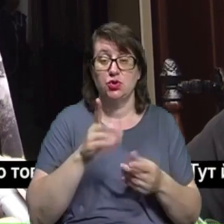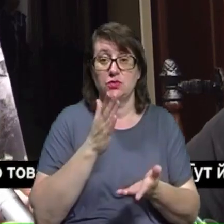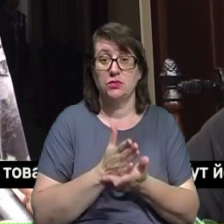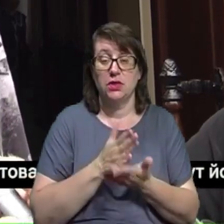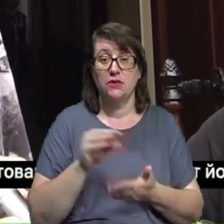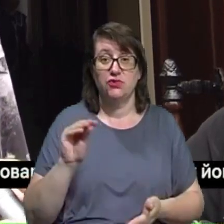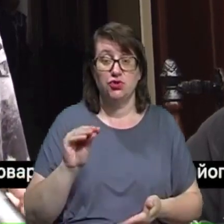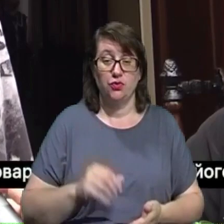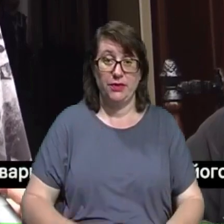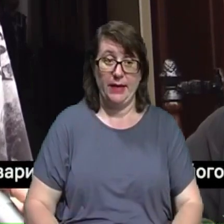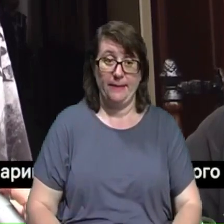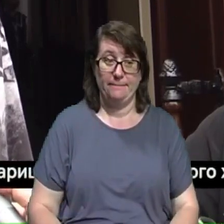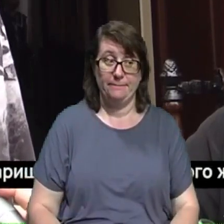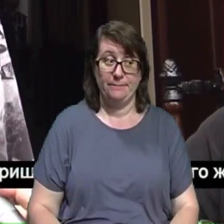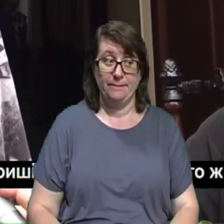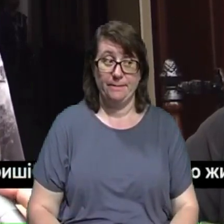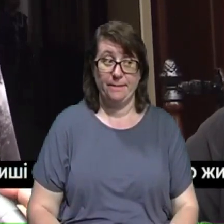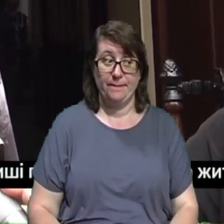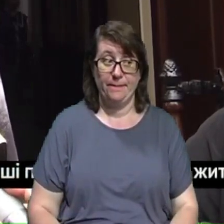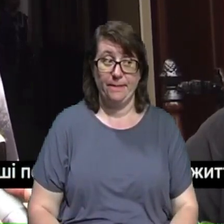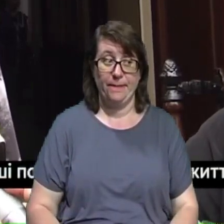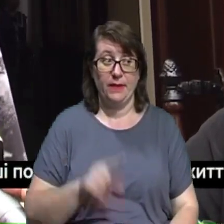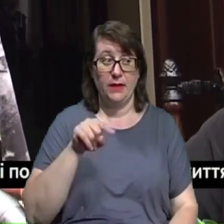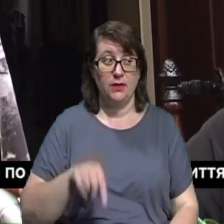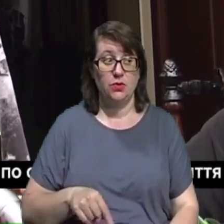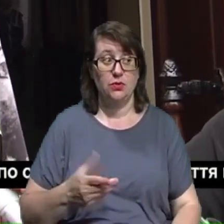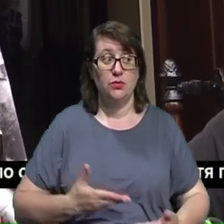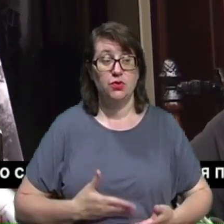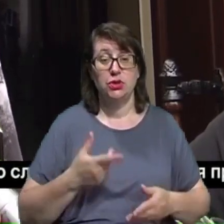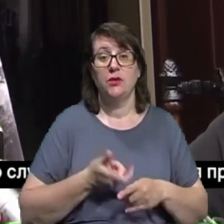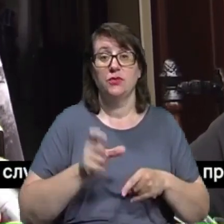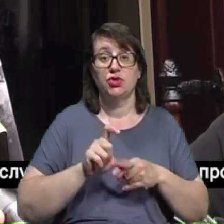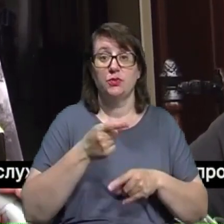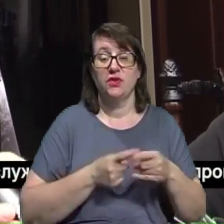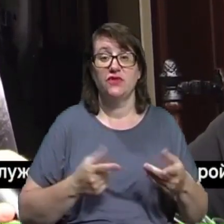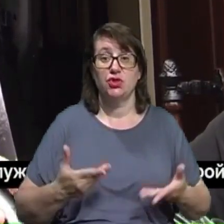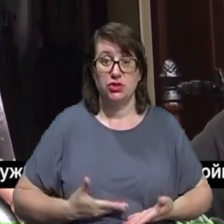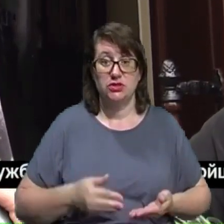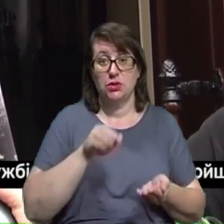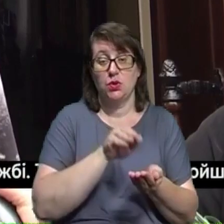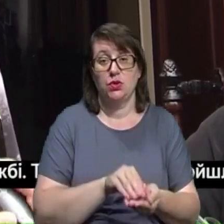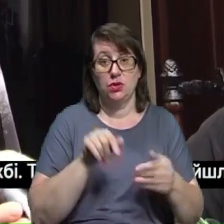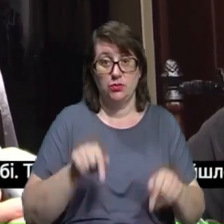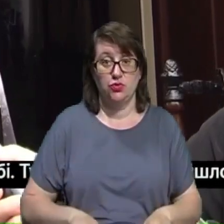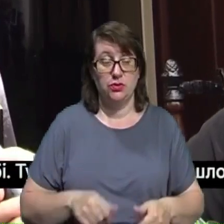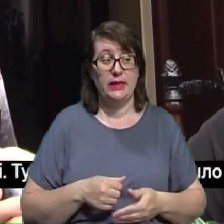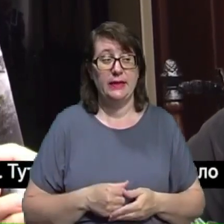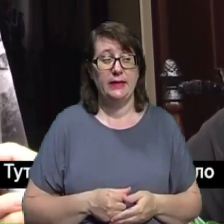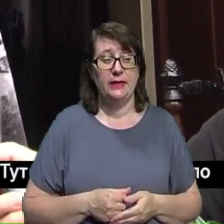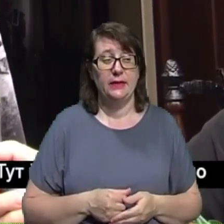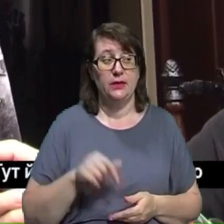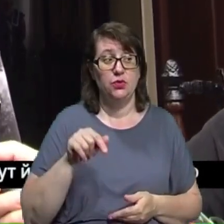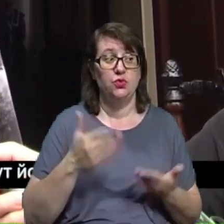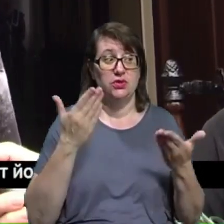Він тут прожив більше половини своєї життя, тому ми хоронимо його тут. Здесь його сослуживці,